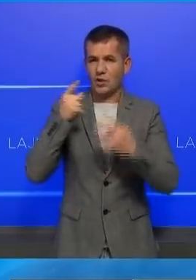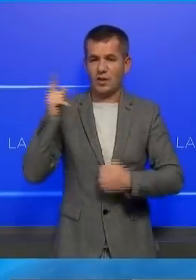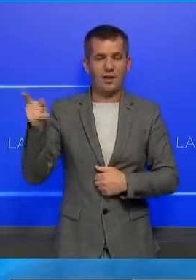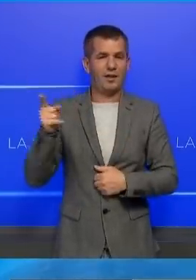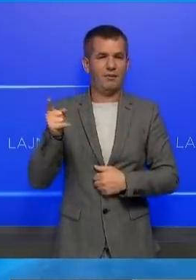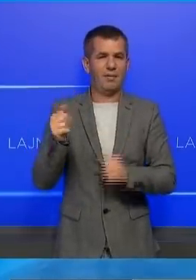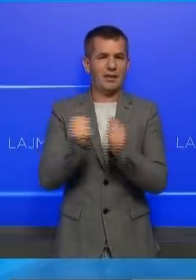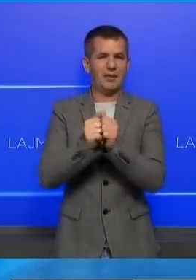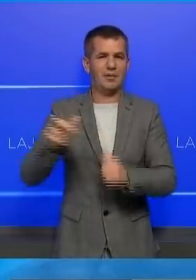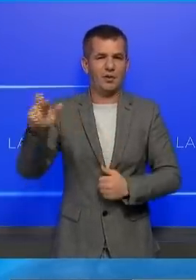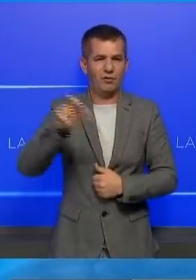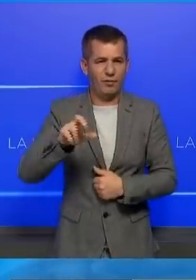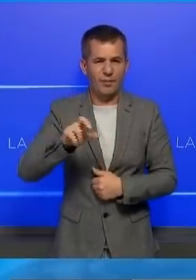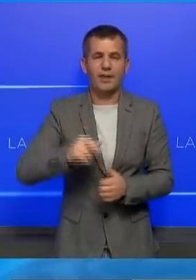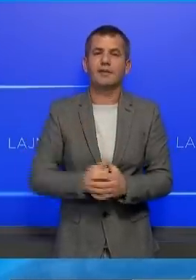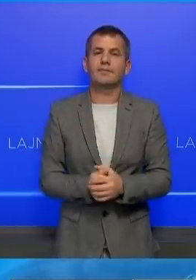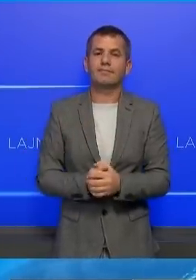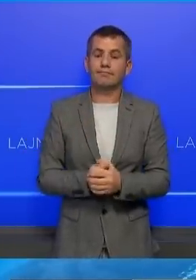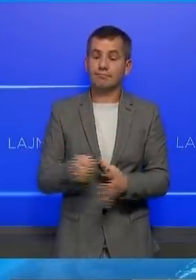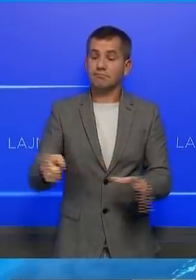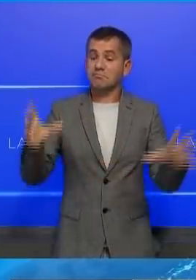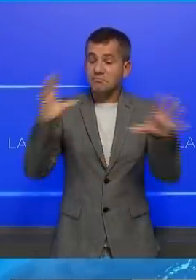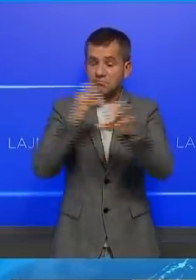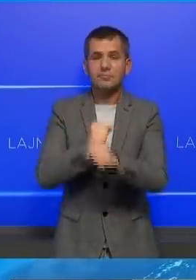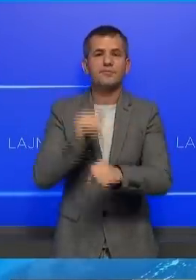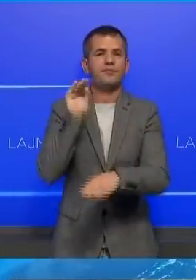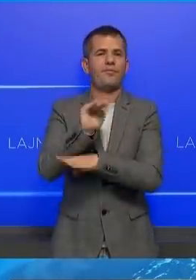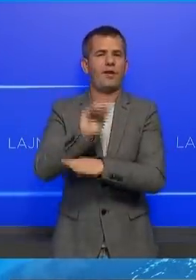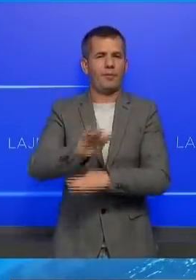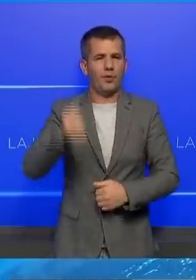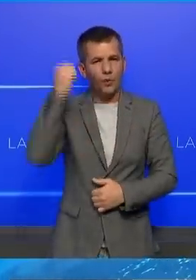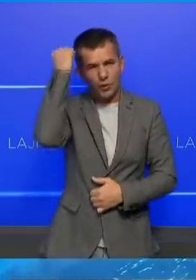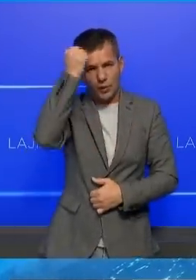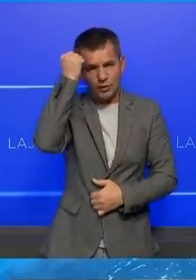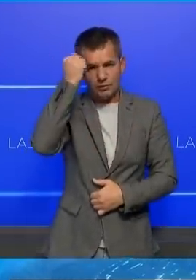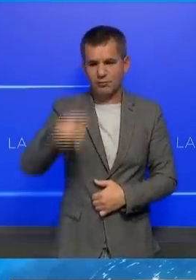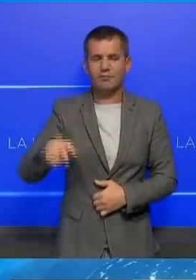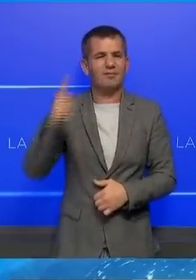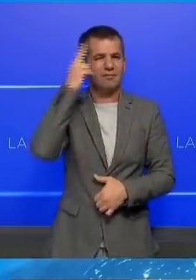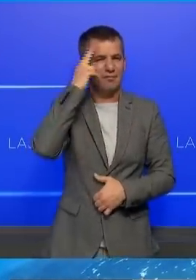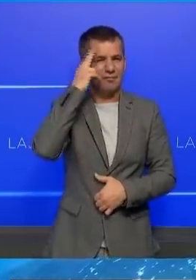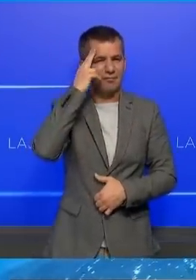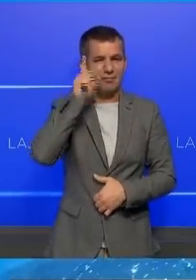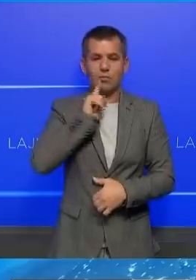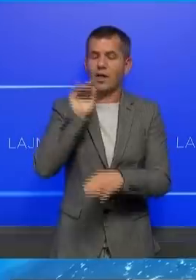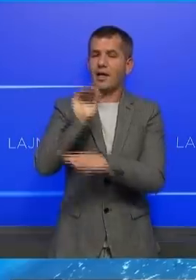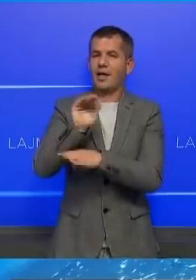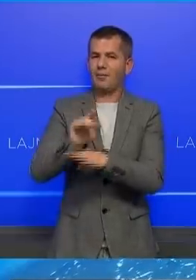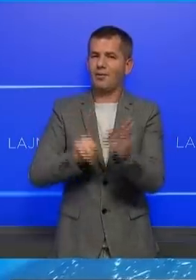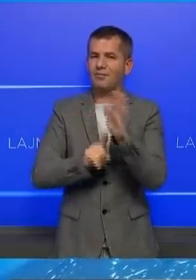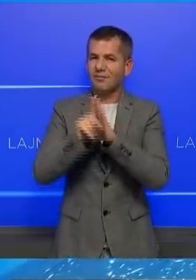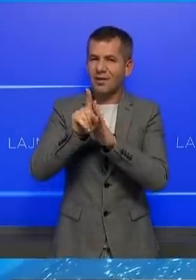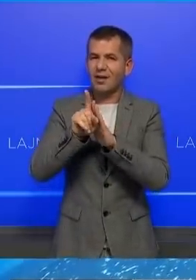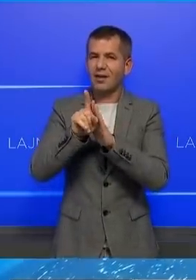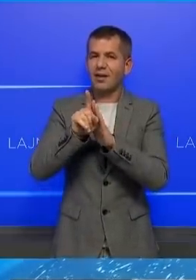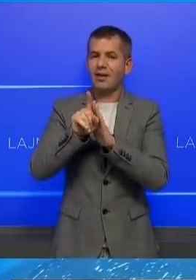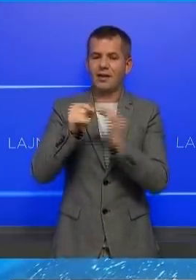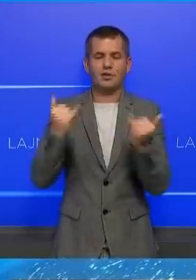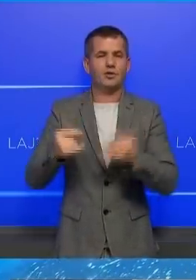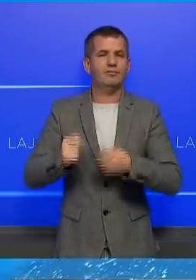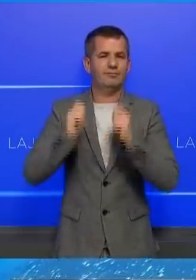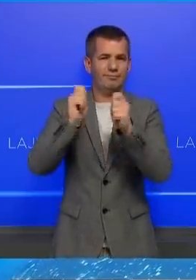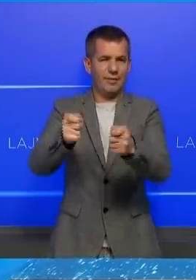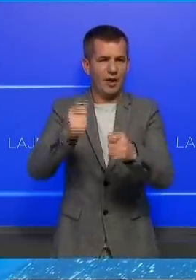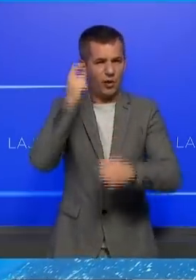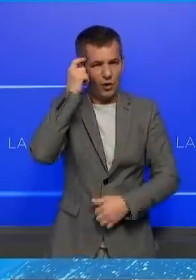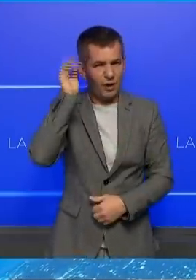zgjërim, Oliver Vahili. Më pas raporti për Kosovën, apo si që njëhoj më ndrysh e raporti progresit, do t'i dërzot krejë ministri Alvin